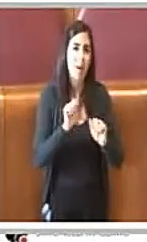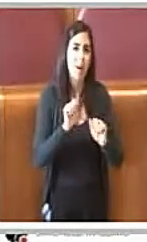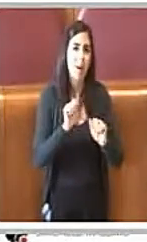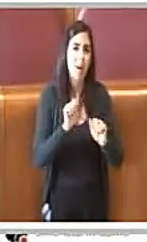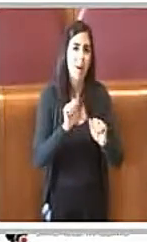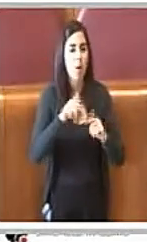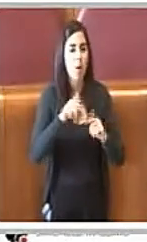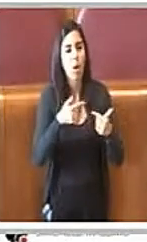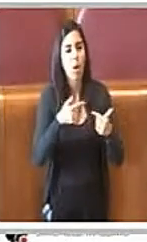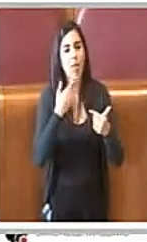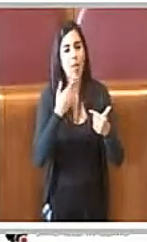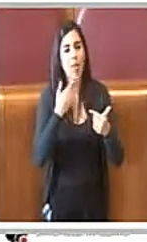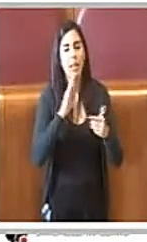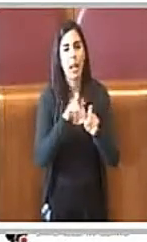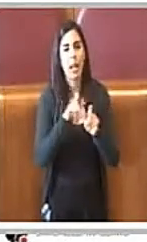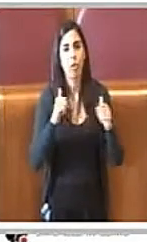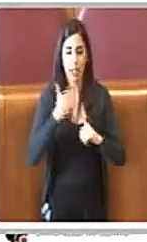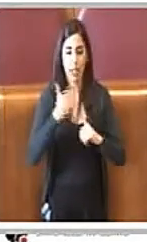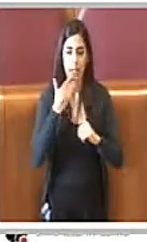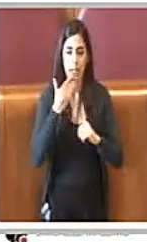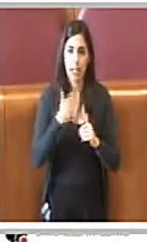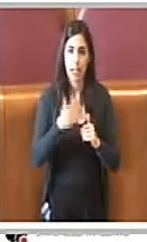collettività. Grazie Presidente.